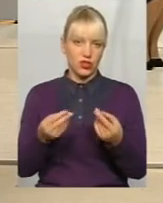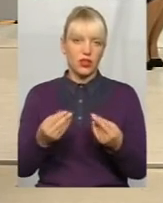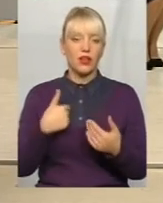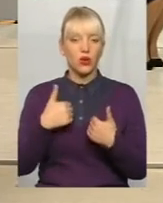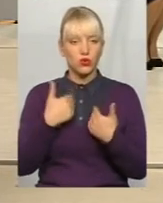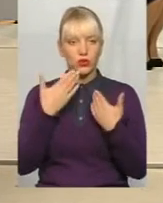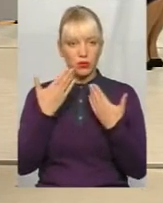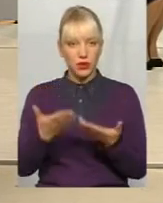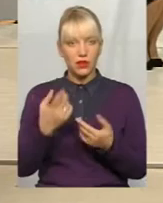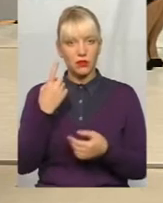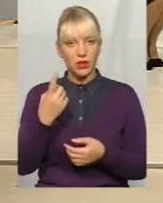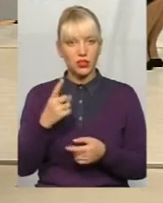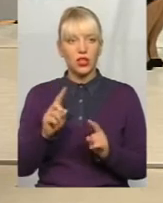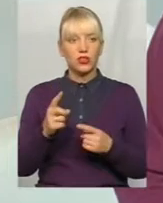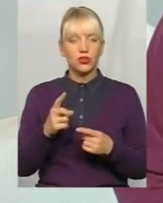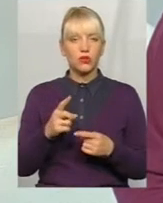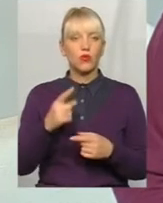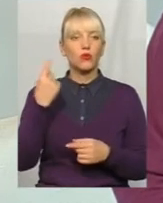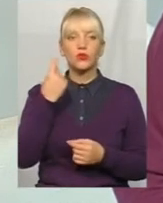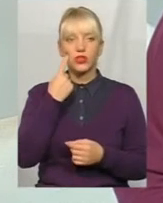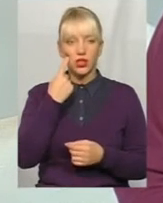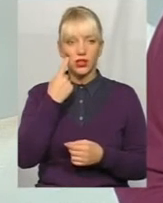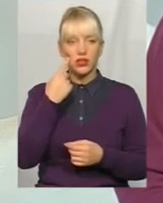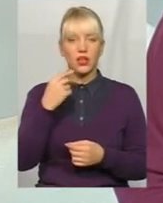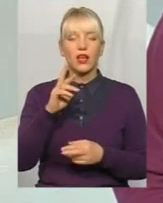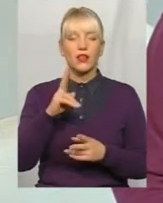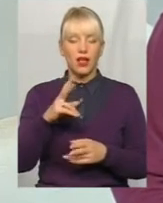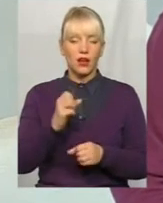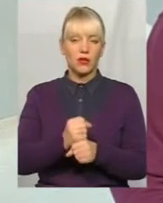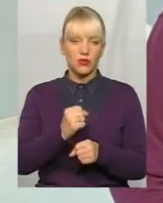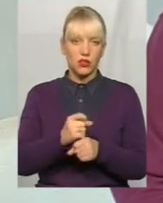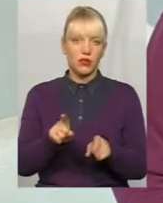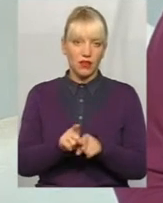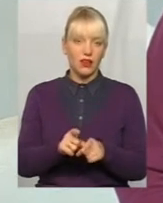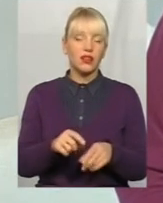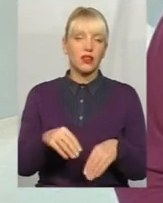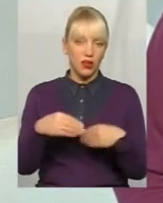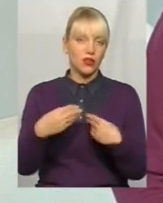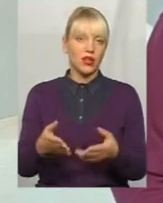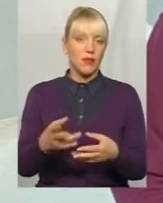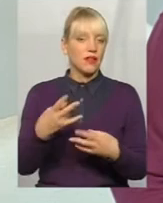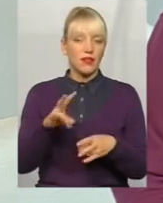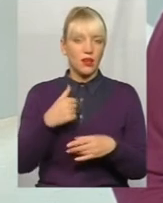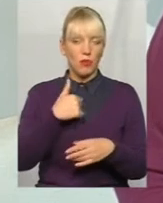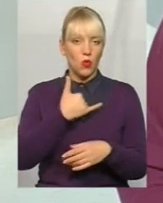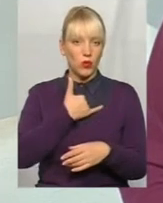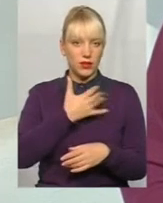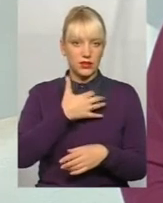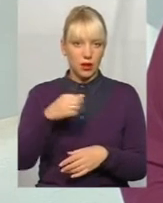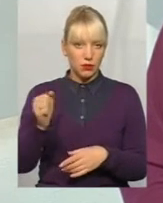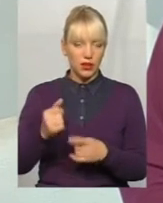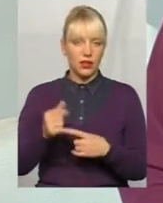запитати. Перше, чому біжатися, як працювали, так отримують. Не треба забиратися в кошту. Друге питання.